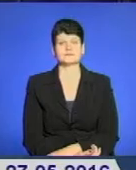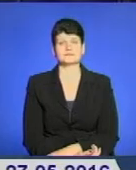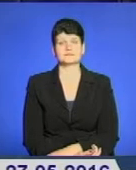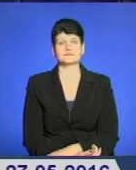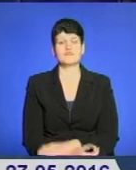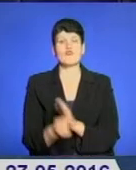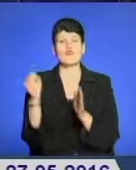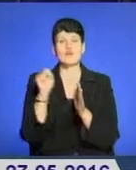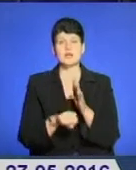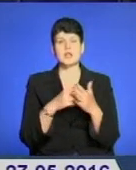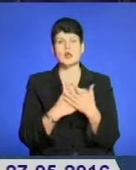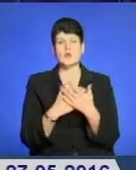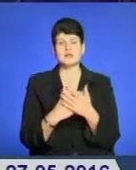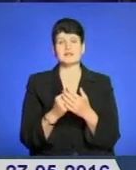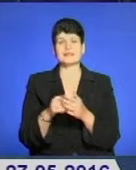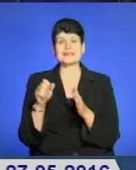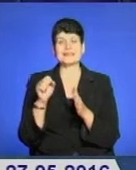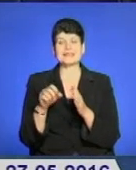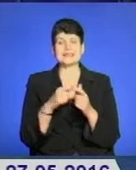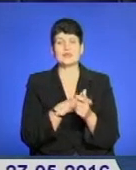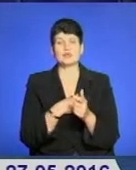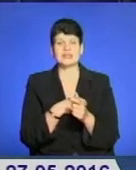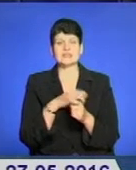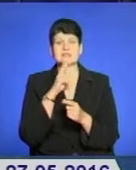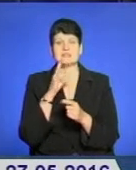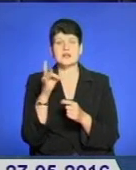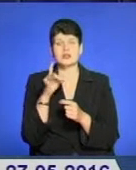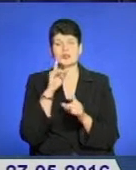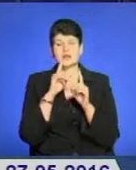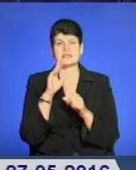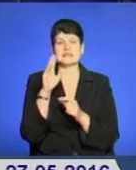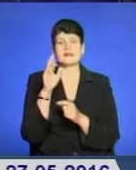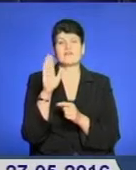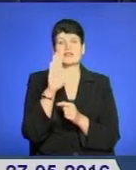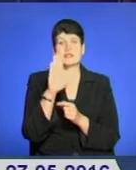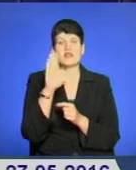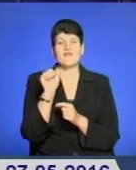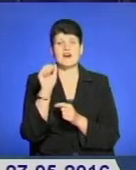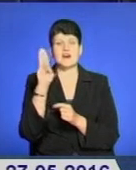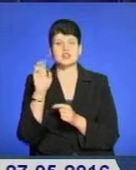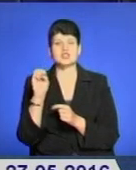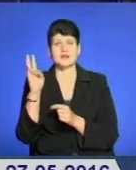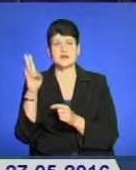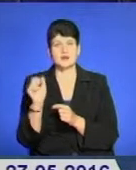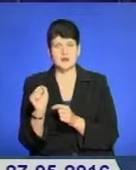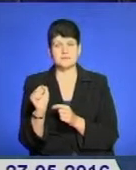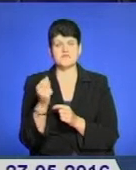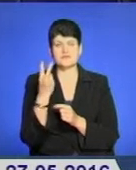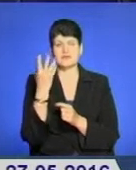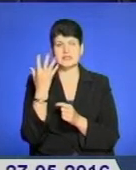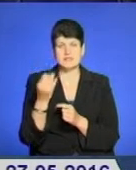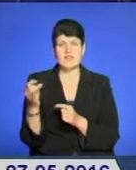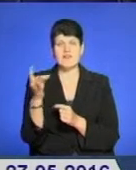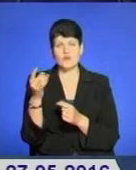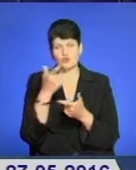Вбили громадського активіста, депутата Кременецької районної ради Віталія Ващенка. Поліцейські шукають убивць. Уже два дні у